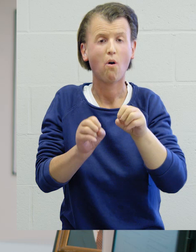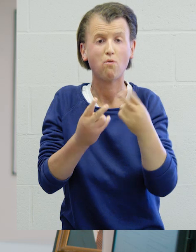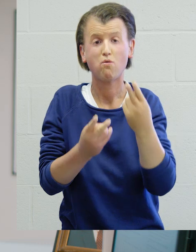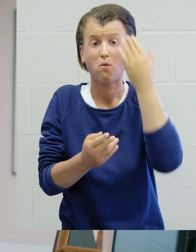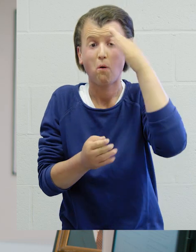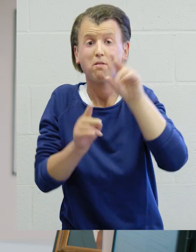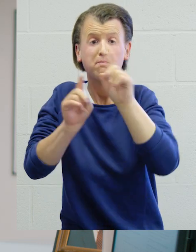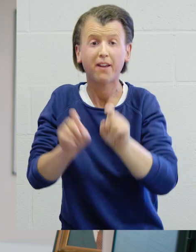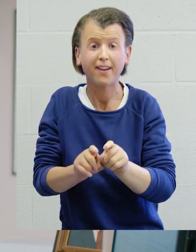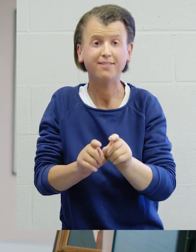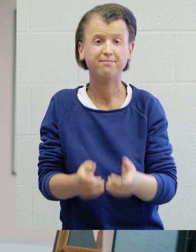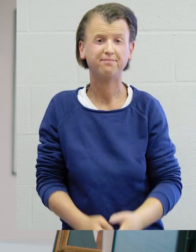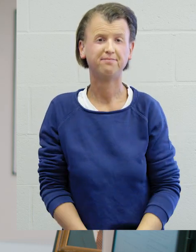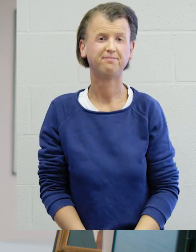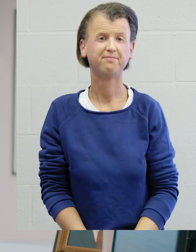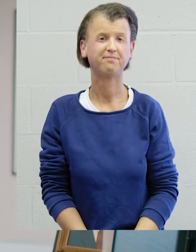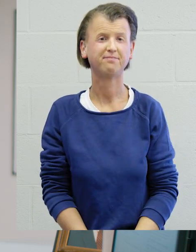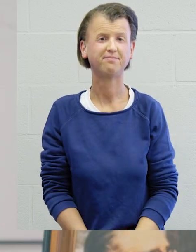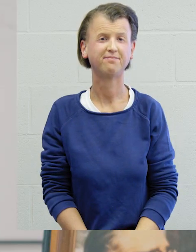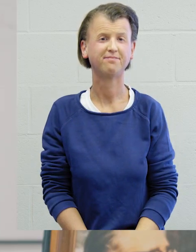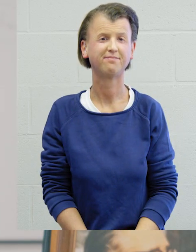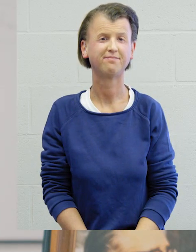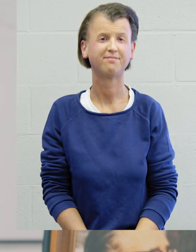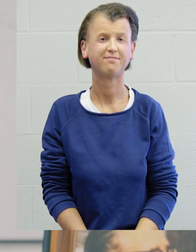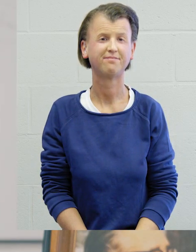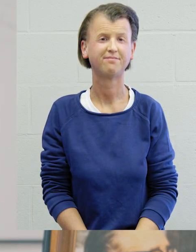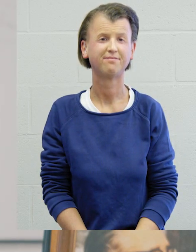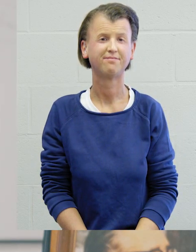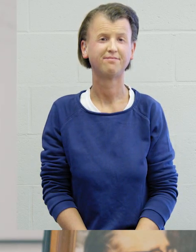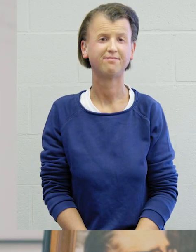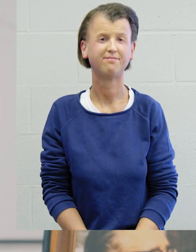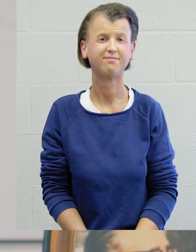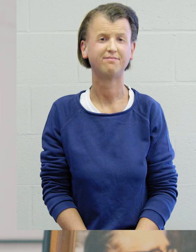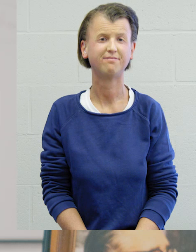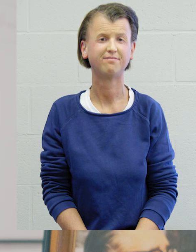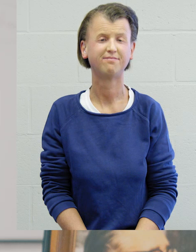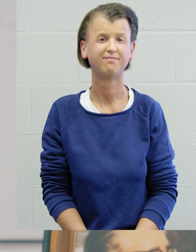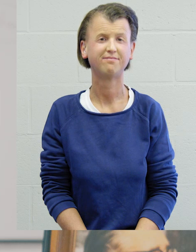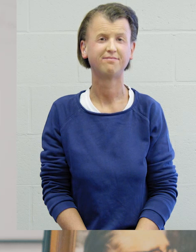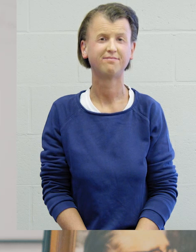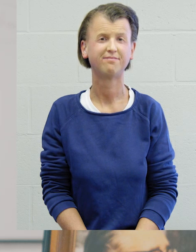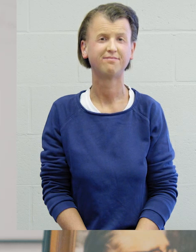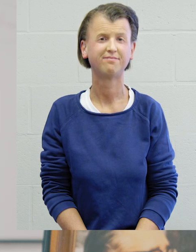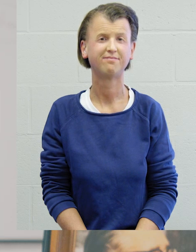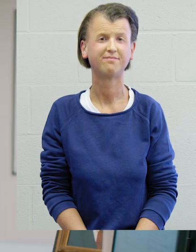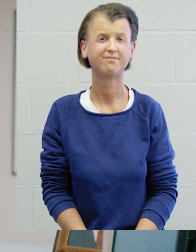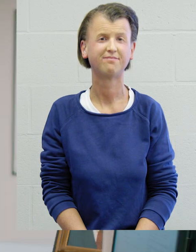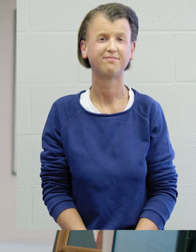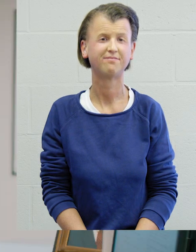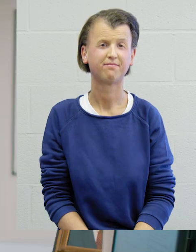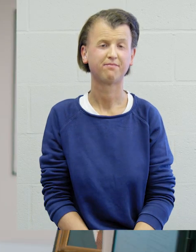ateliers bilingues français, langues des signes, voient le jour dans d'autres régions, voire d'autres pays.